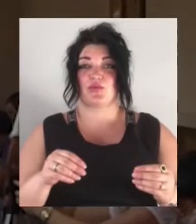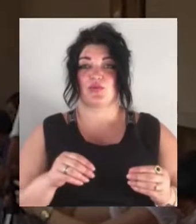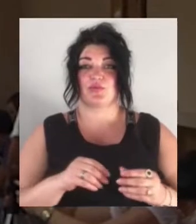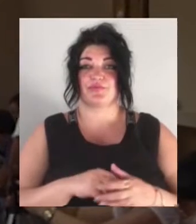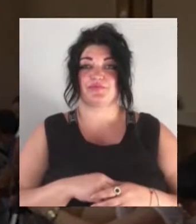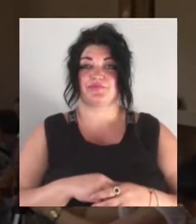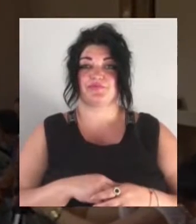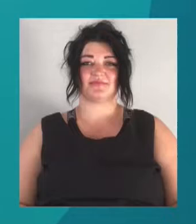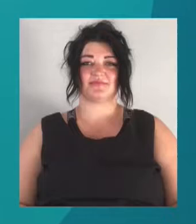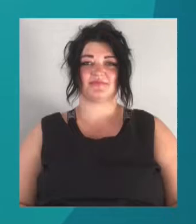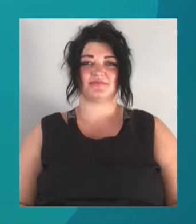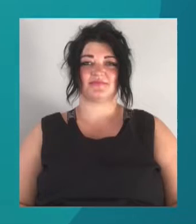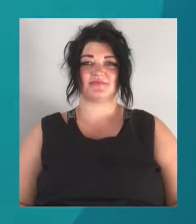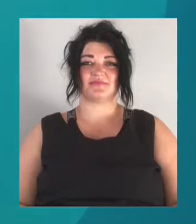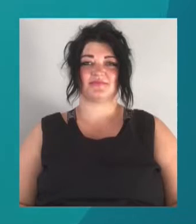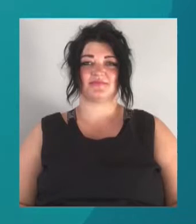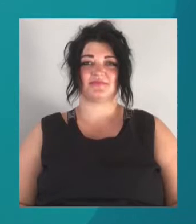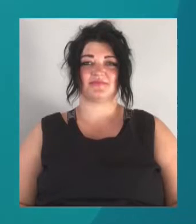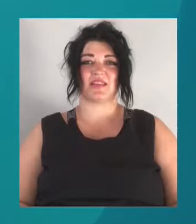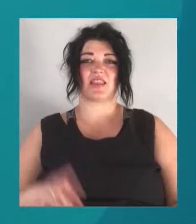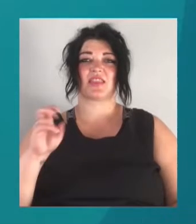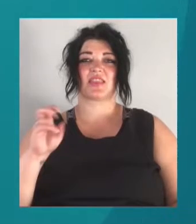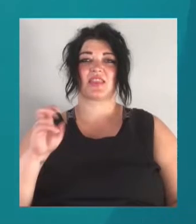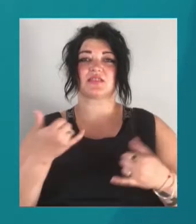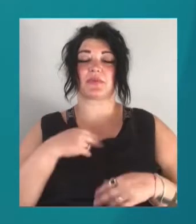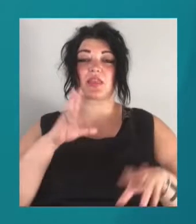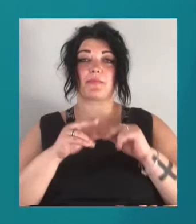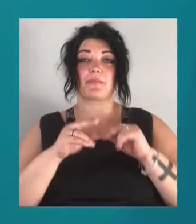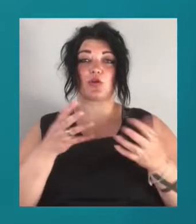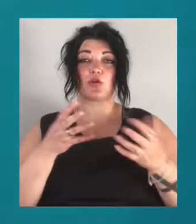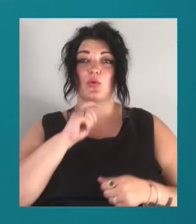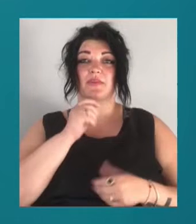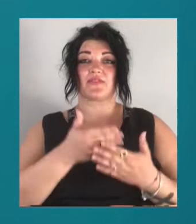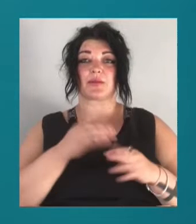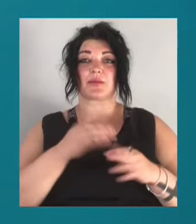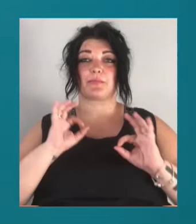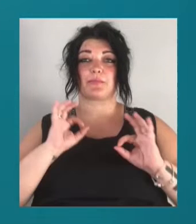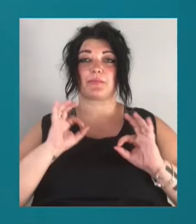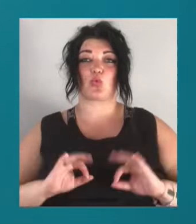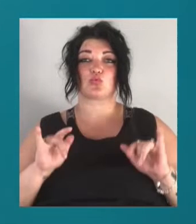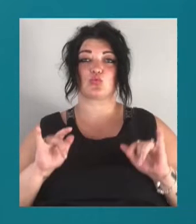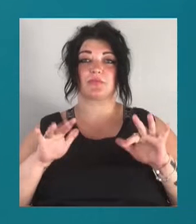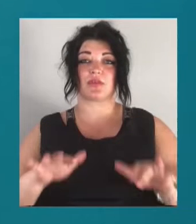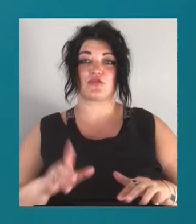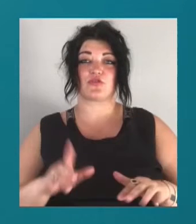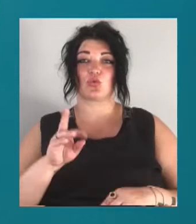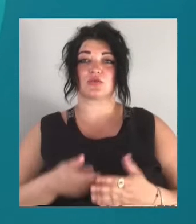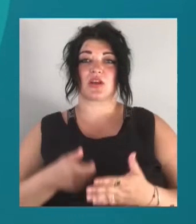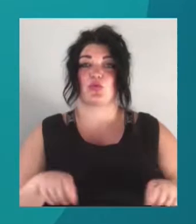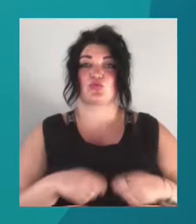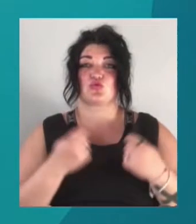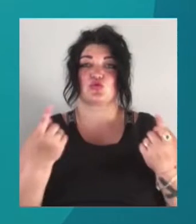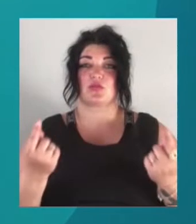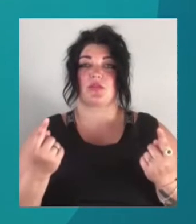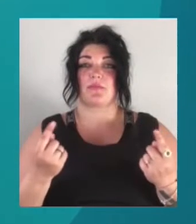це є порушенням. Наразі ми намагаємося отримати коментарі від прокурора у справі щодо заяви адвоката у залі